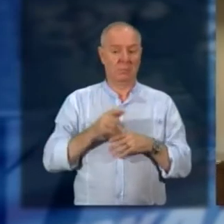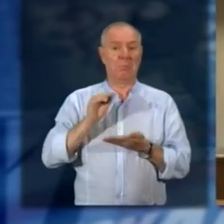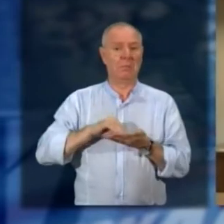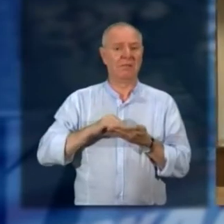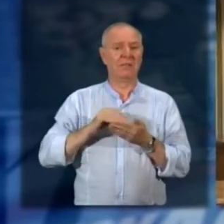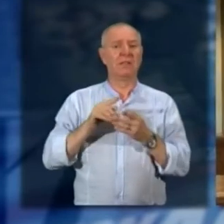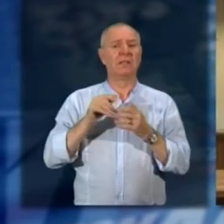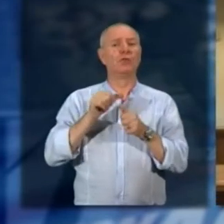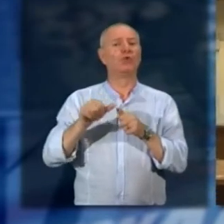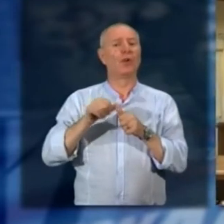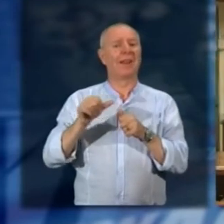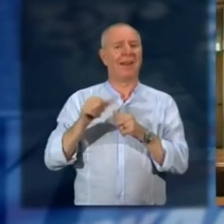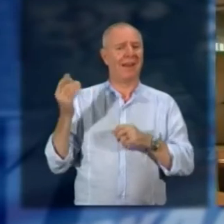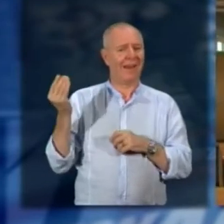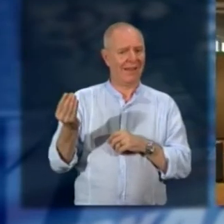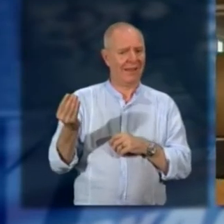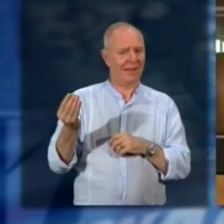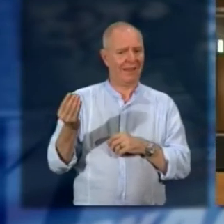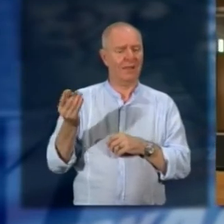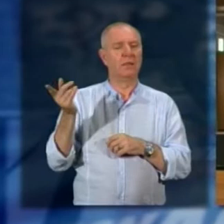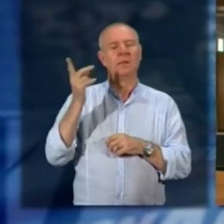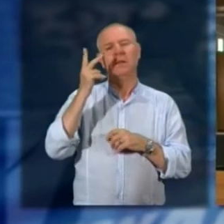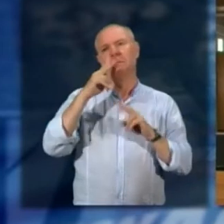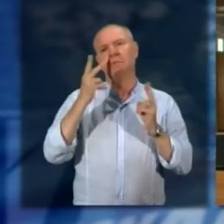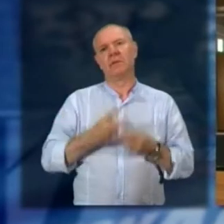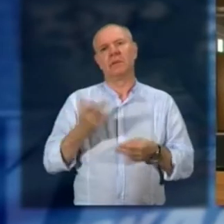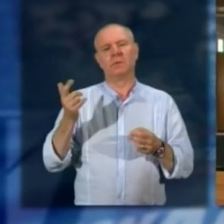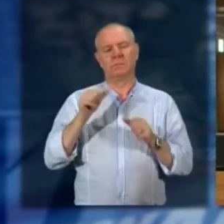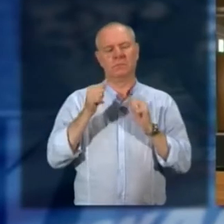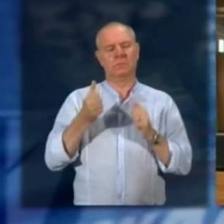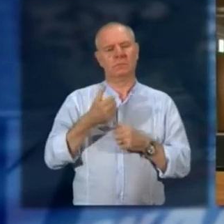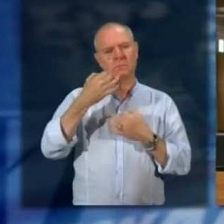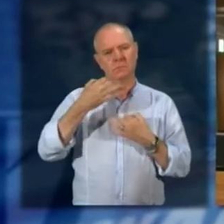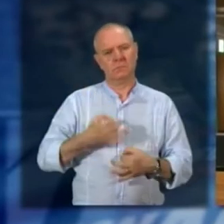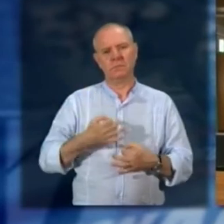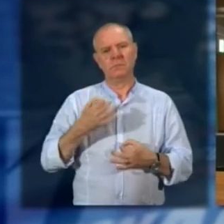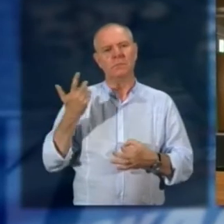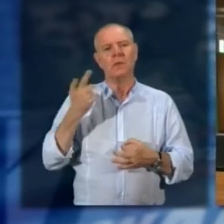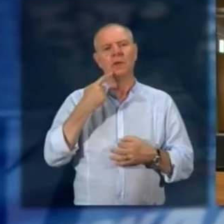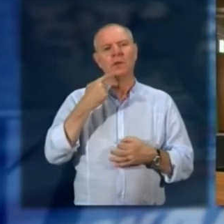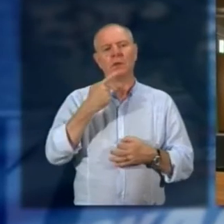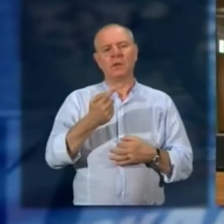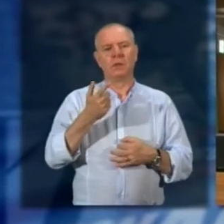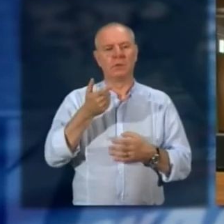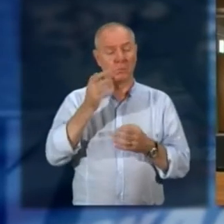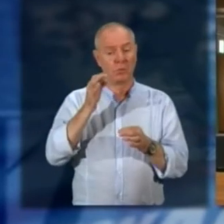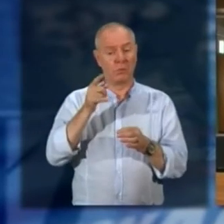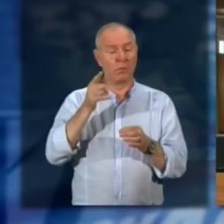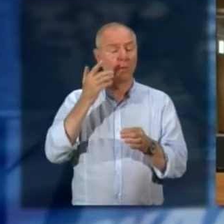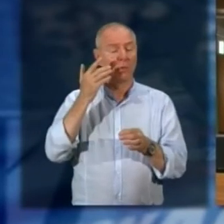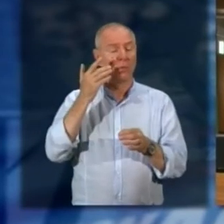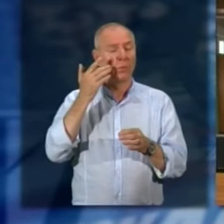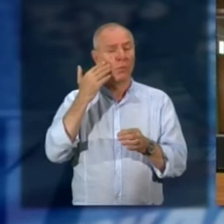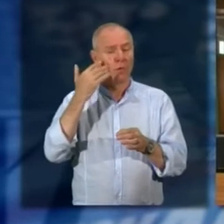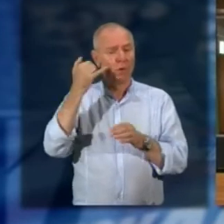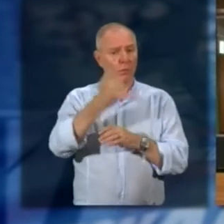di Alessia, che non ha voluto rilasciare dichiarazioni, mantenendo l'atteggiamento di compostezza e dignità che la famiglia della giovane mamma uccisa dal compagno ha assunto